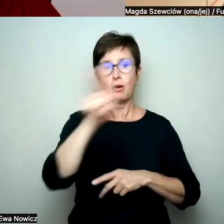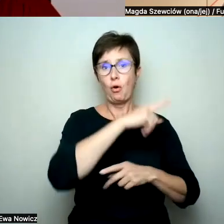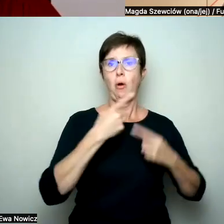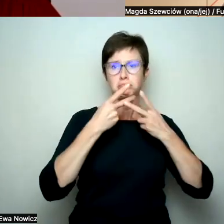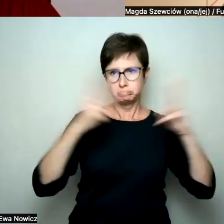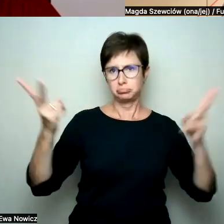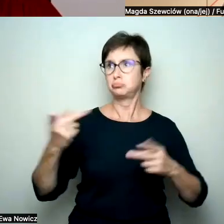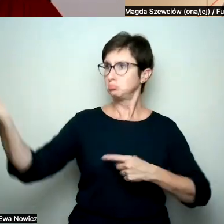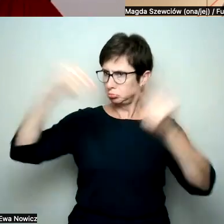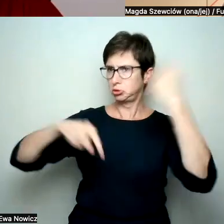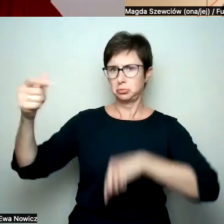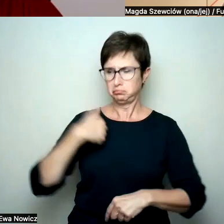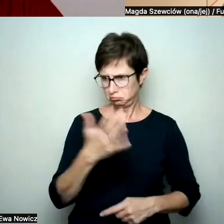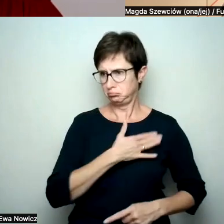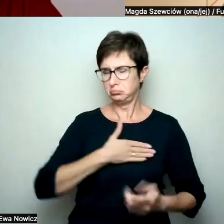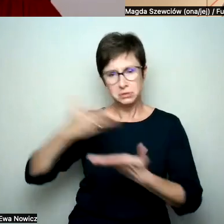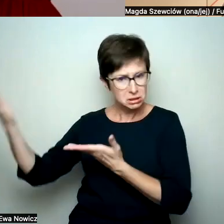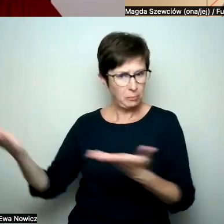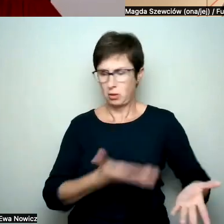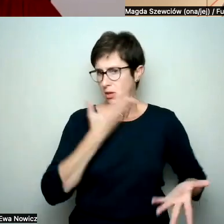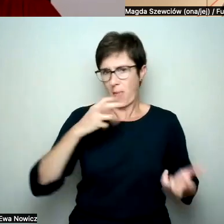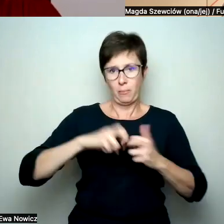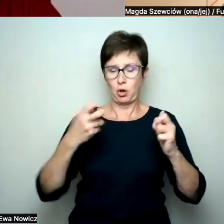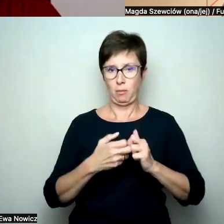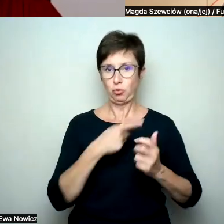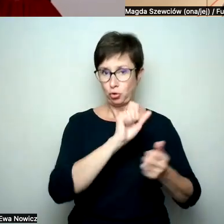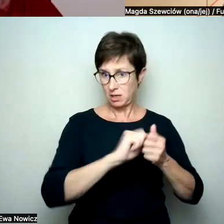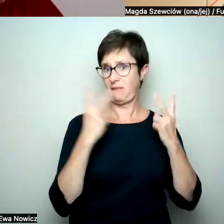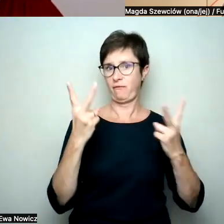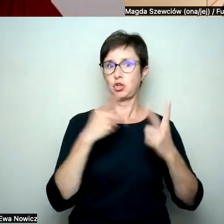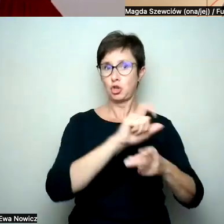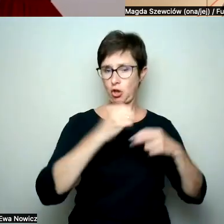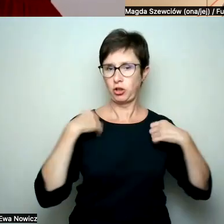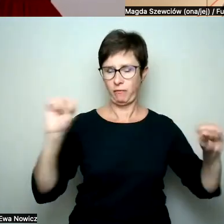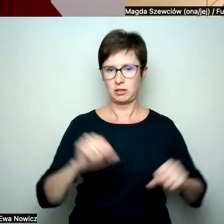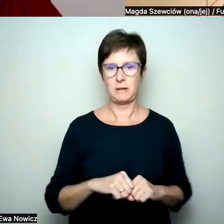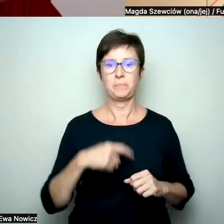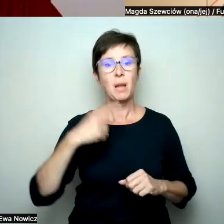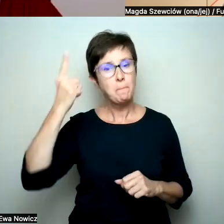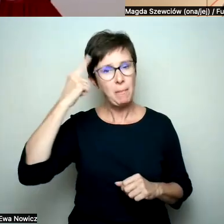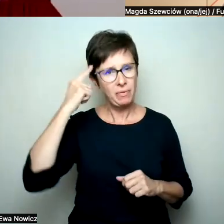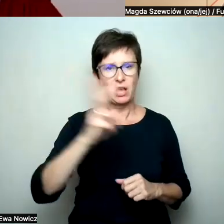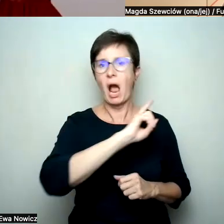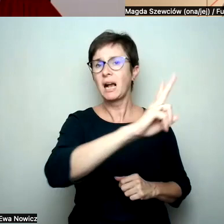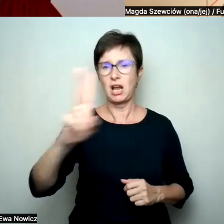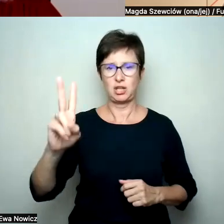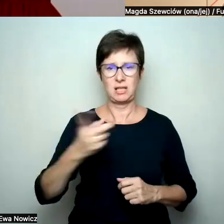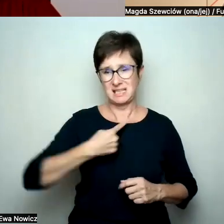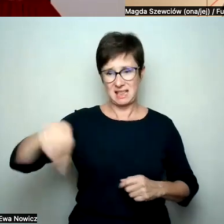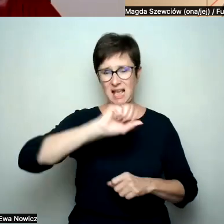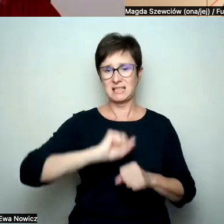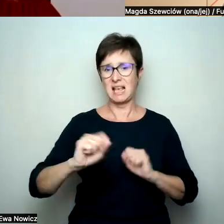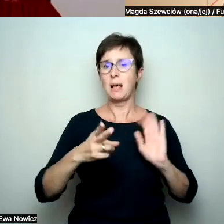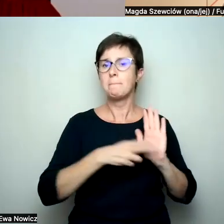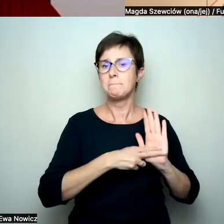ekstremalnie ważne. Więc jeśli ktoś się zastanawia, a pamiętajmy, że każdy z nas jest marką osobistą, nawet jeśli ktoś